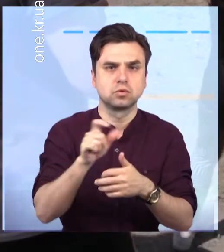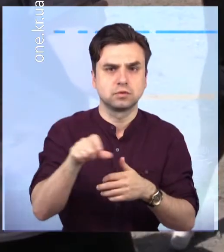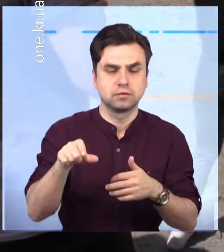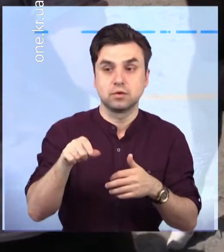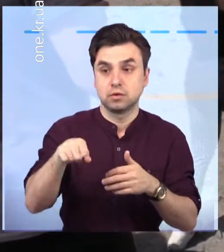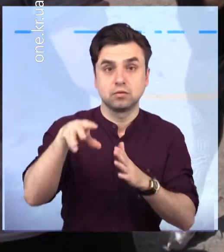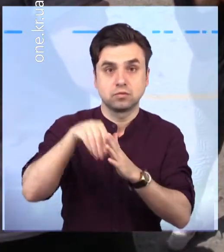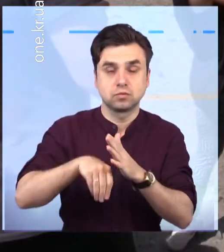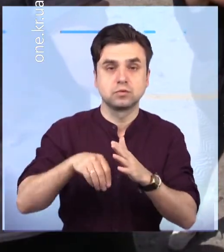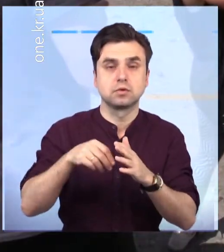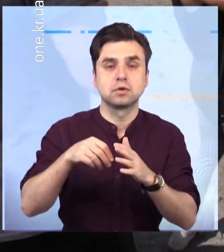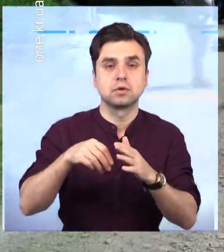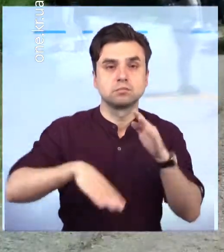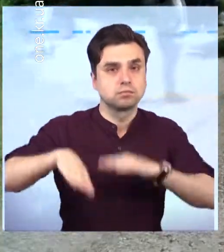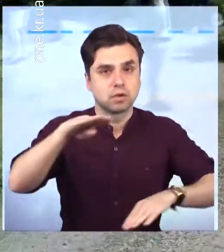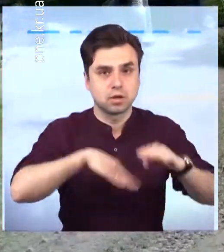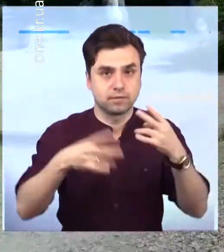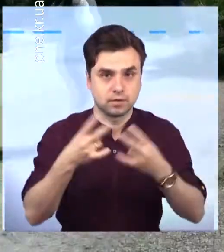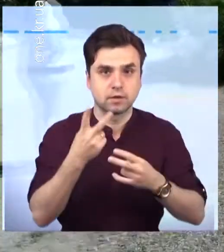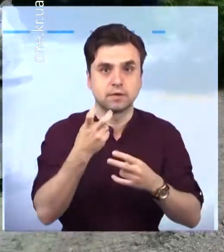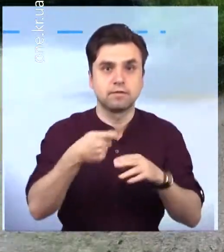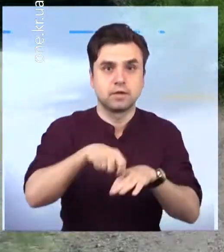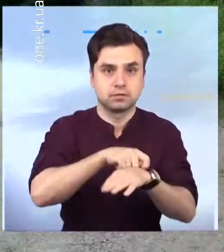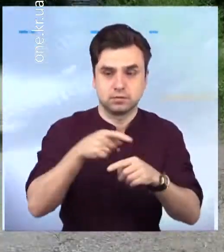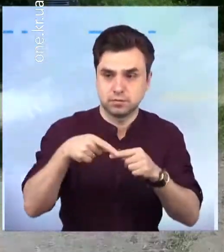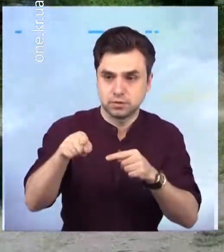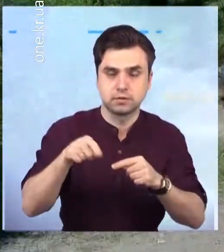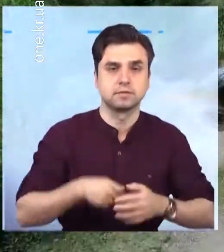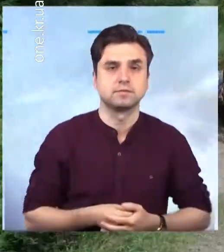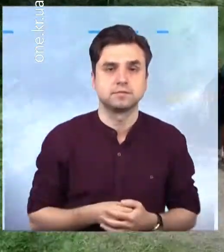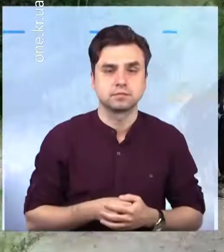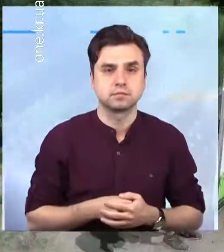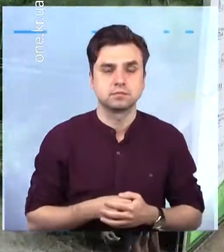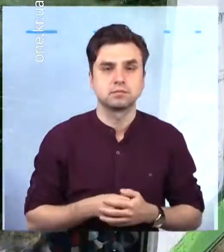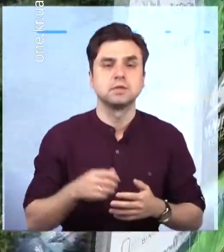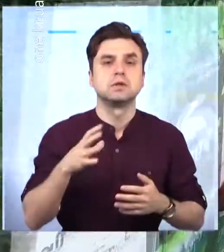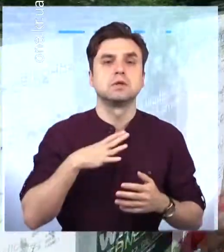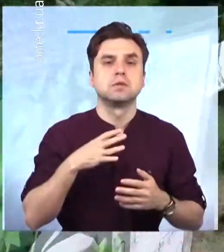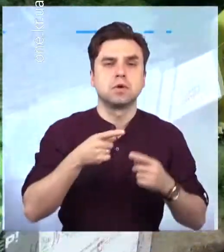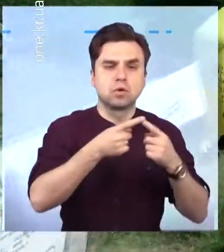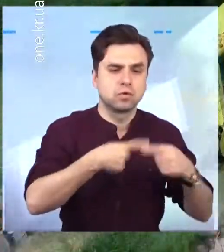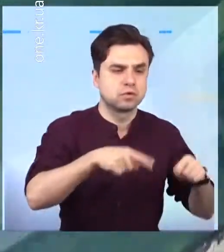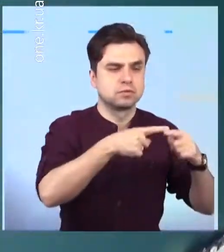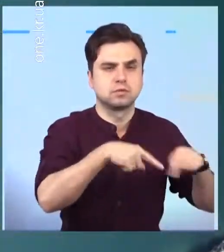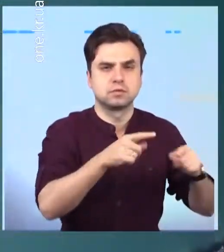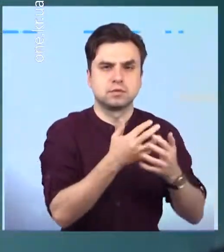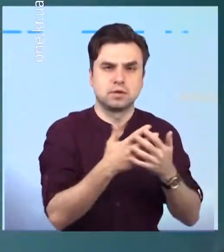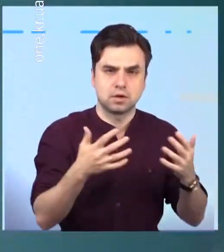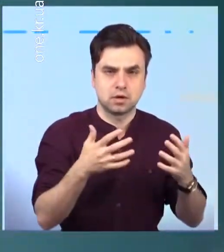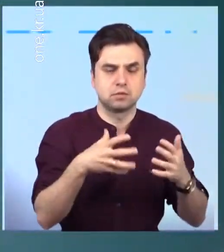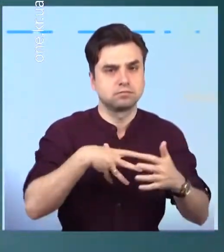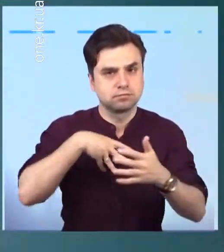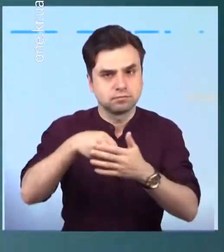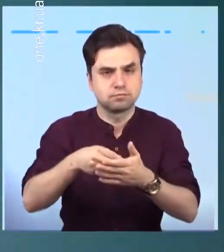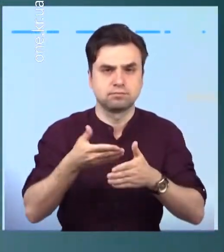Там 200 метрів по воді. Великий вклад в проведення цьогорічного марафону зробили волонтери та організації-партнери, як Інститут